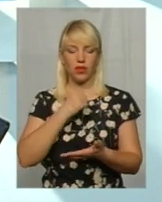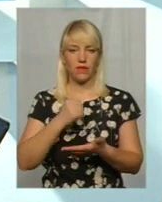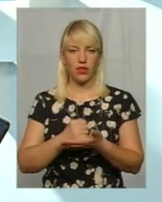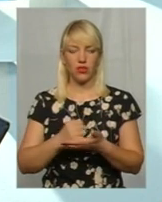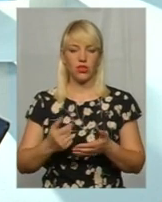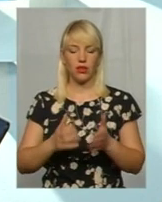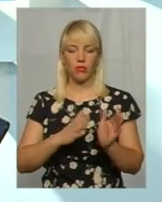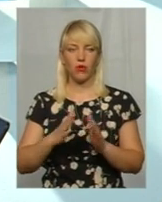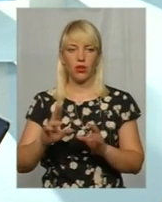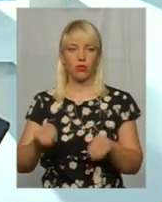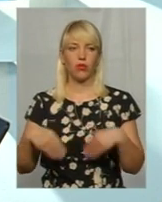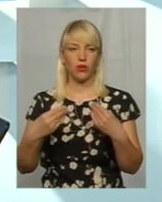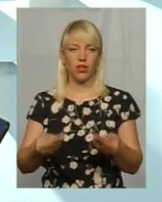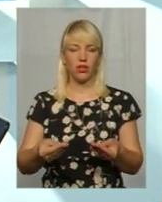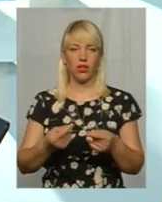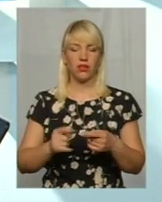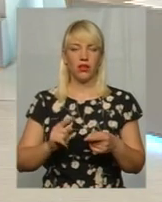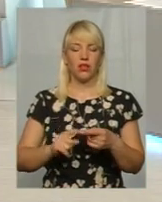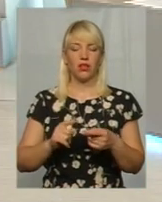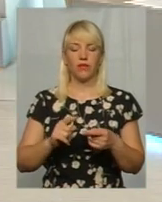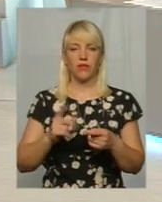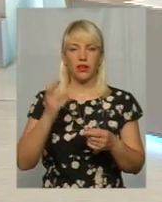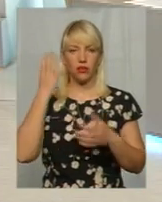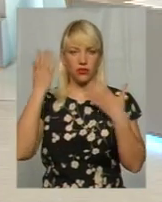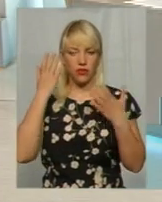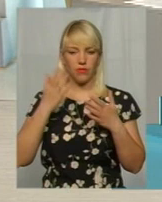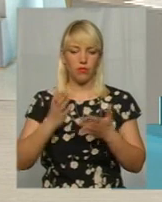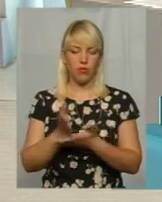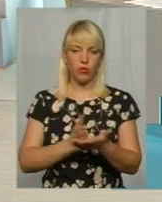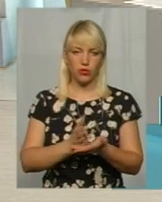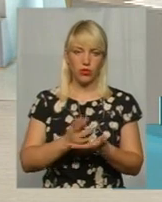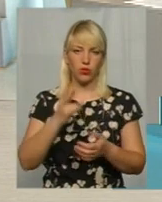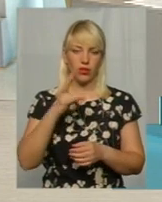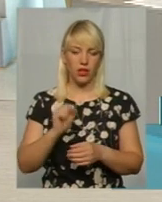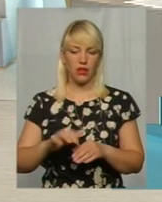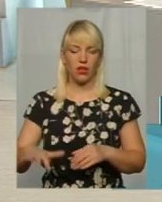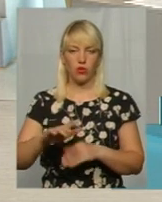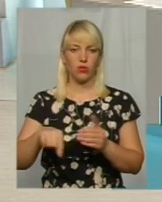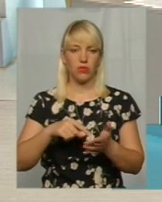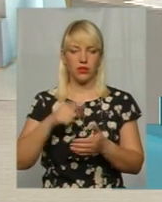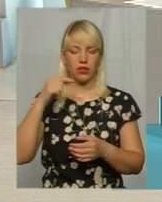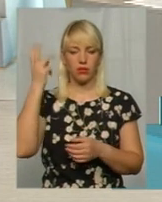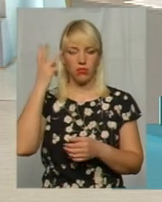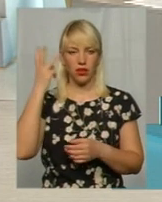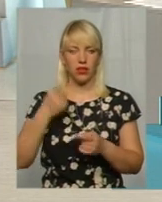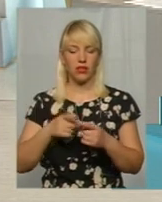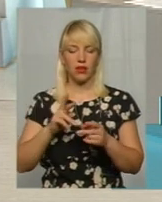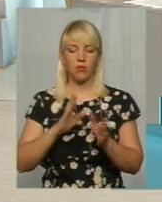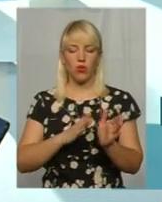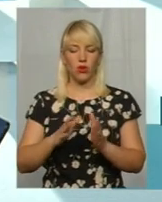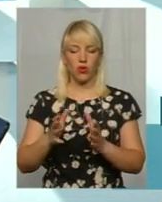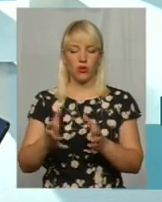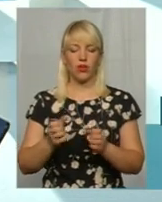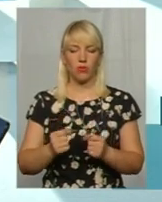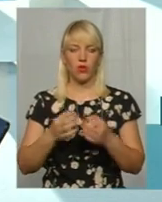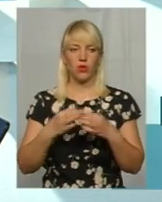надання посту в сфері відпочинку і розваг на території міста Хмельницького. Відповідно, дане положення регулює як порядок отримання дозволів на розміщення